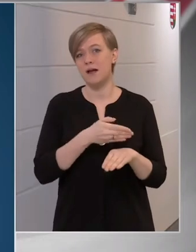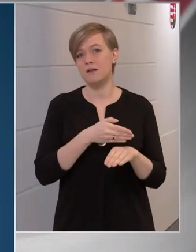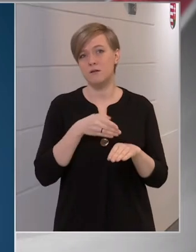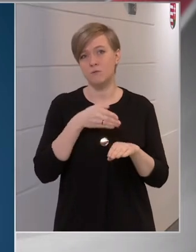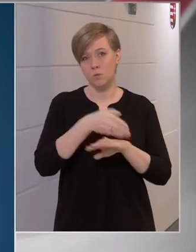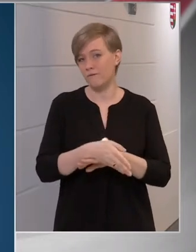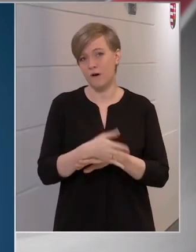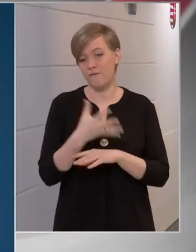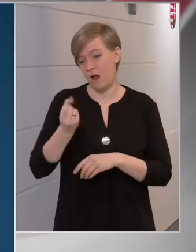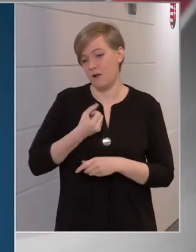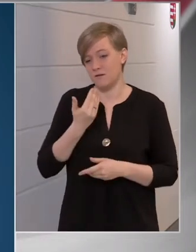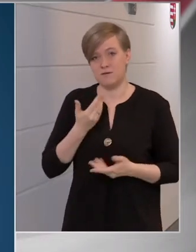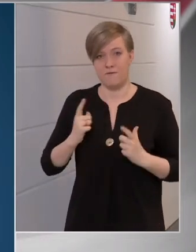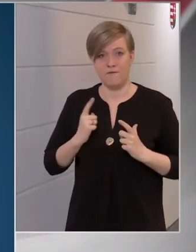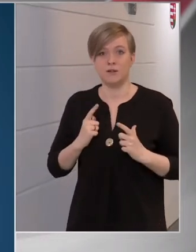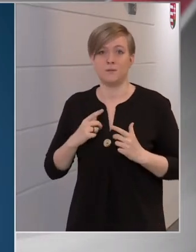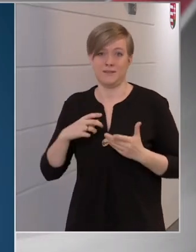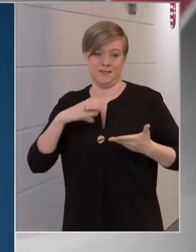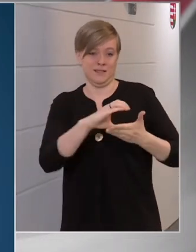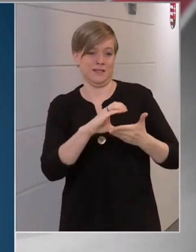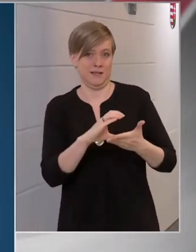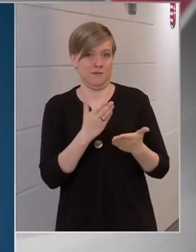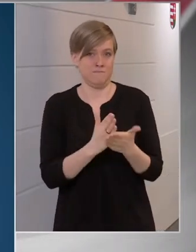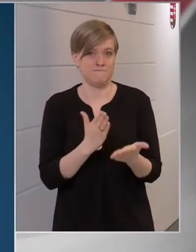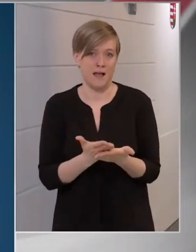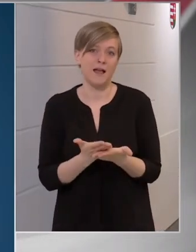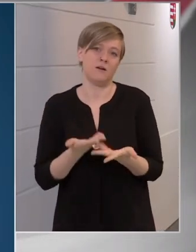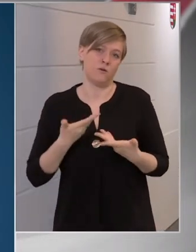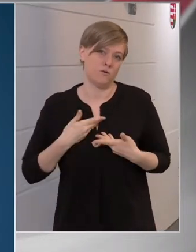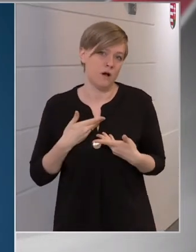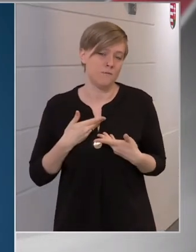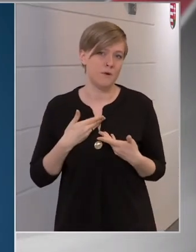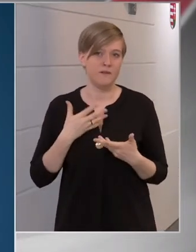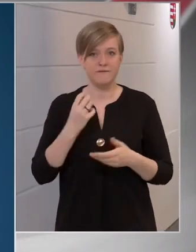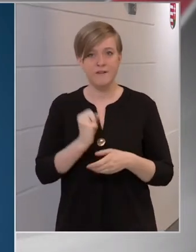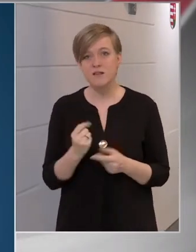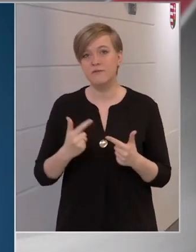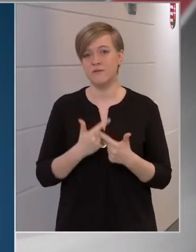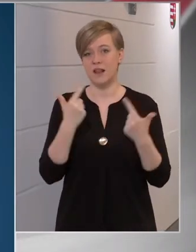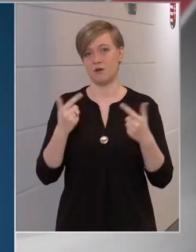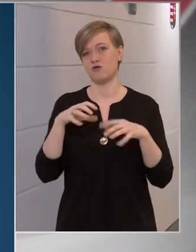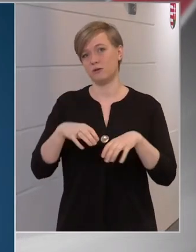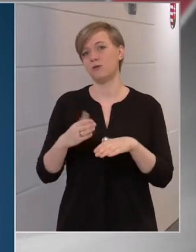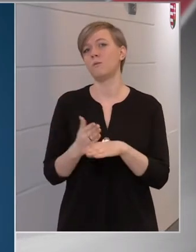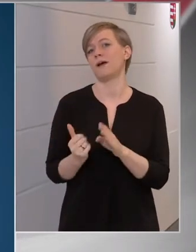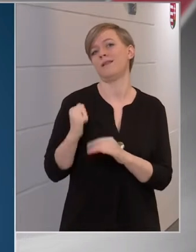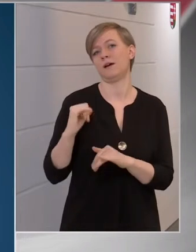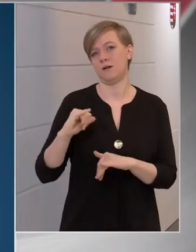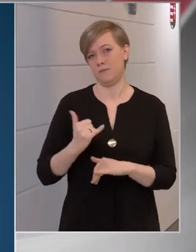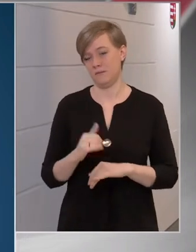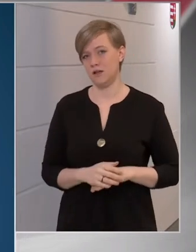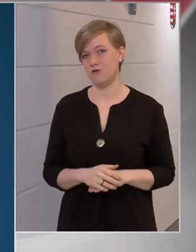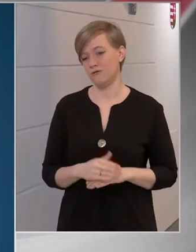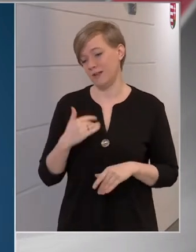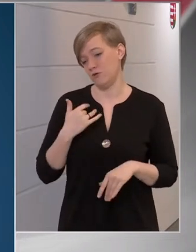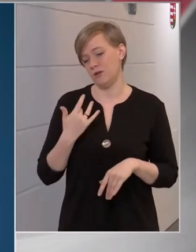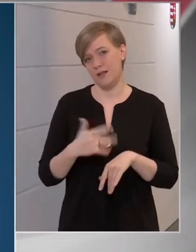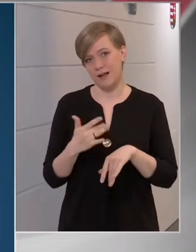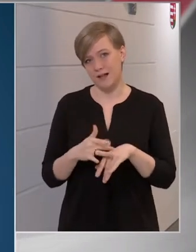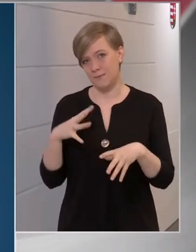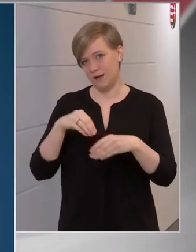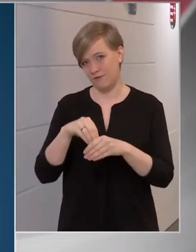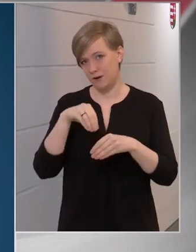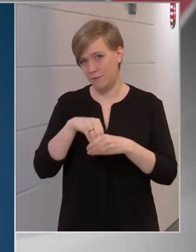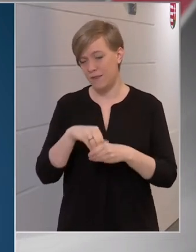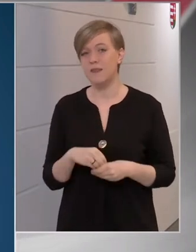várva a választ, már a cikket is közölte, akkor kaphat választ, és világosra tettük már tegnap is. Én is igyekeztem ebben részt